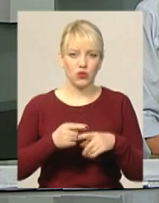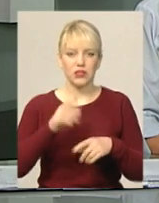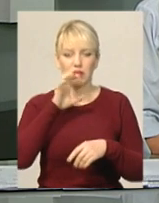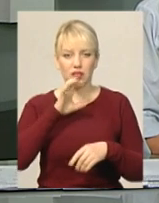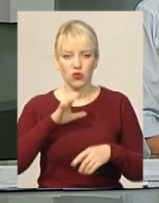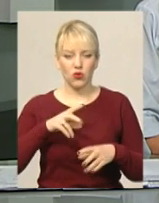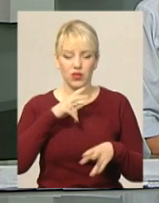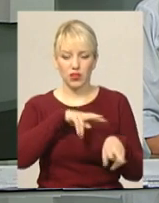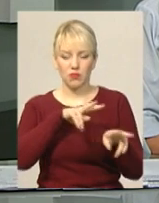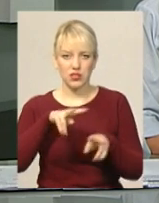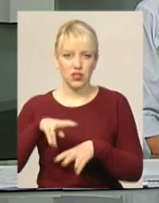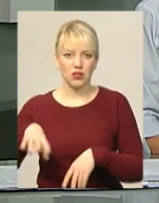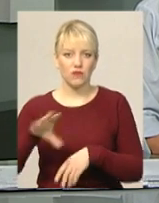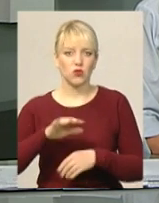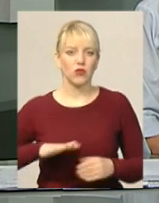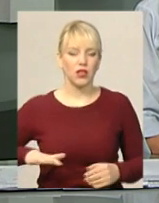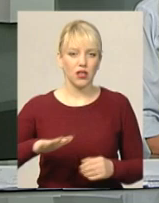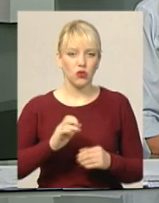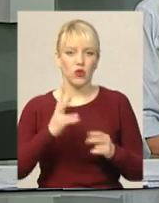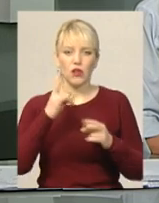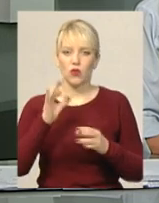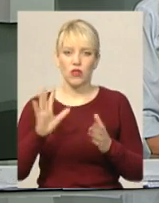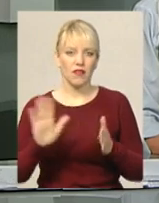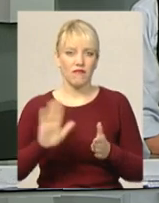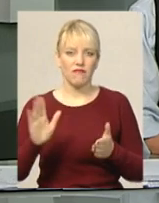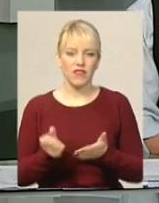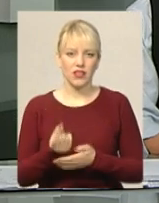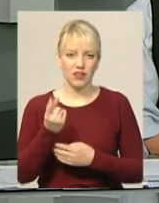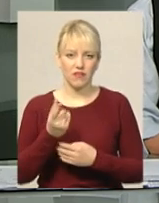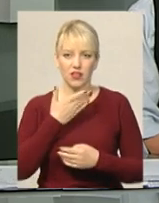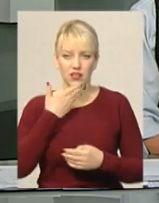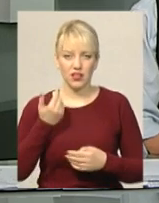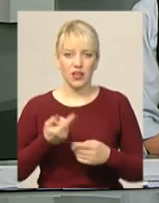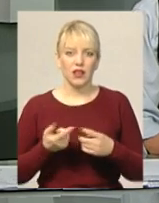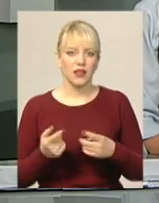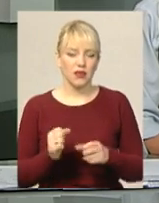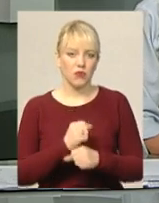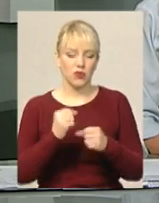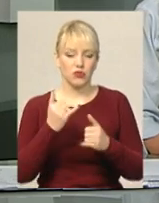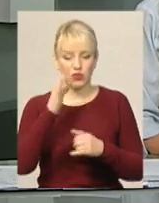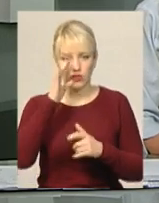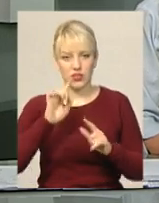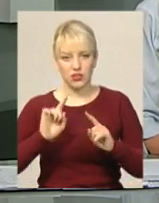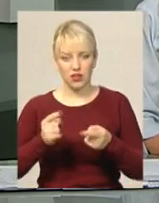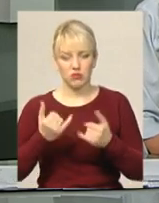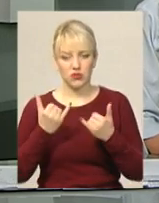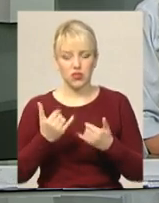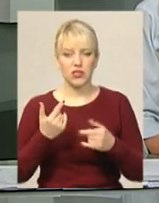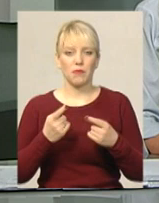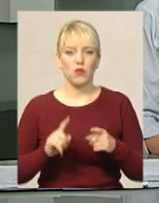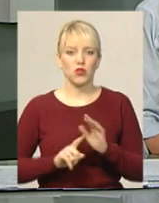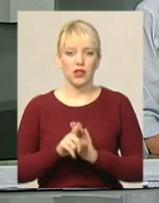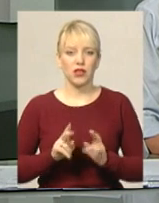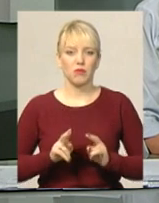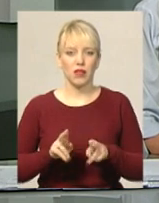прилегли до церкви територію, але жодних вибухових пристроїв не виявили Чоловіка затримали сьогодні. За даним фактом, відкрито кримінальне провадження,